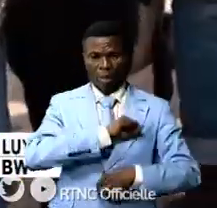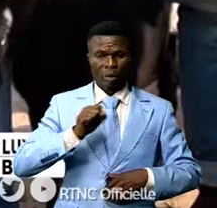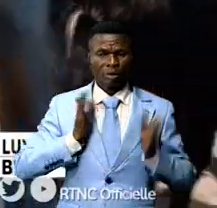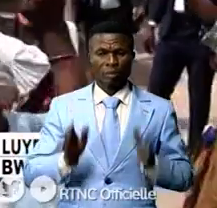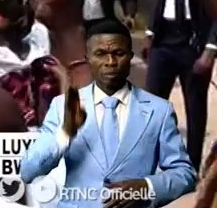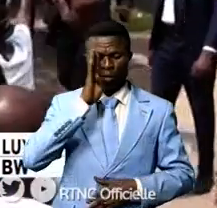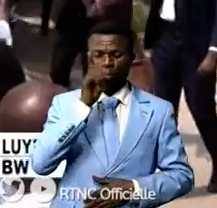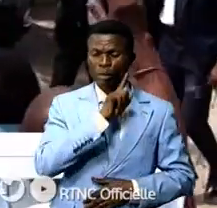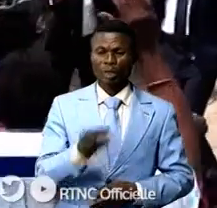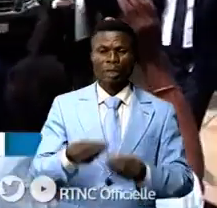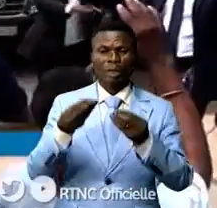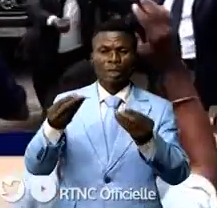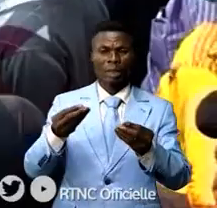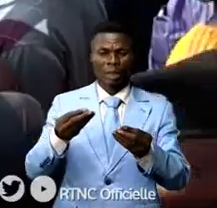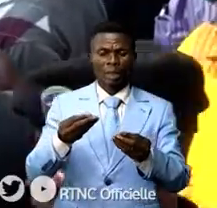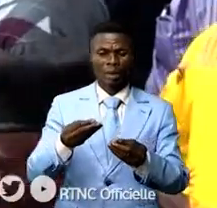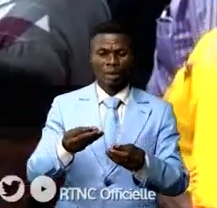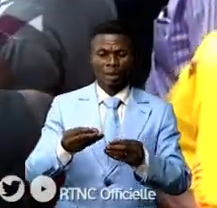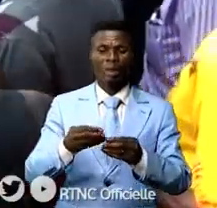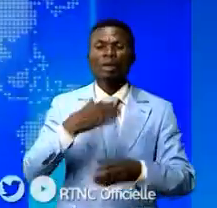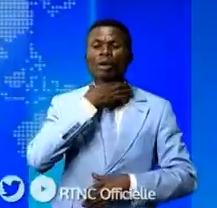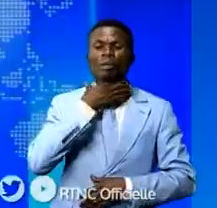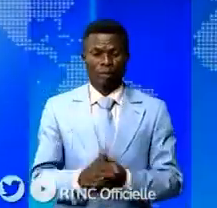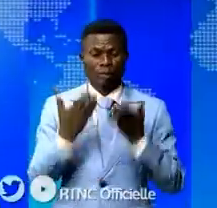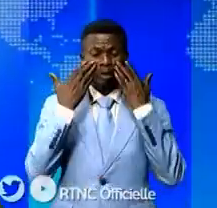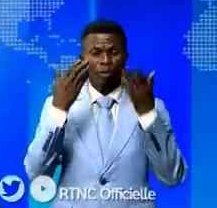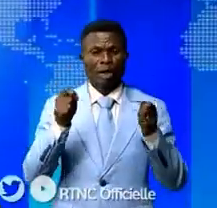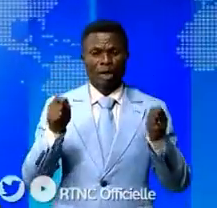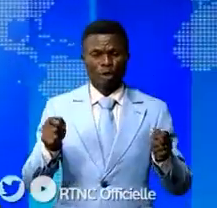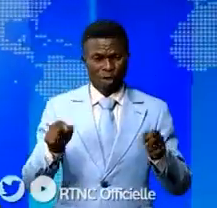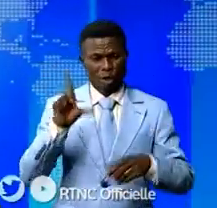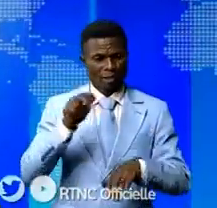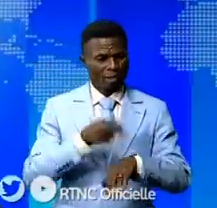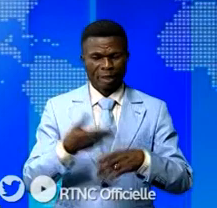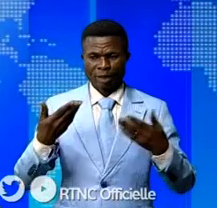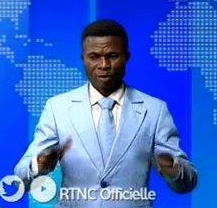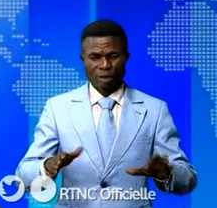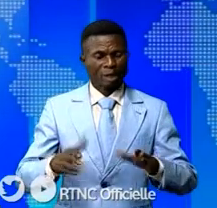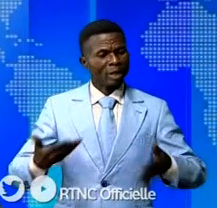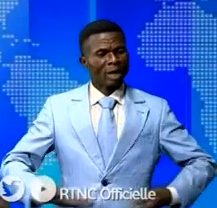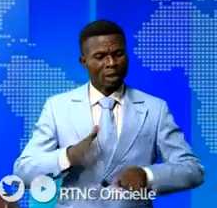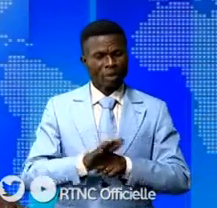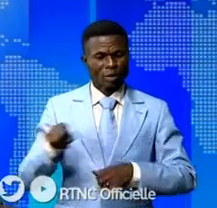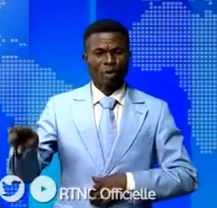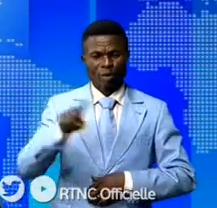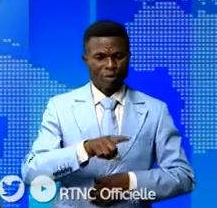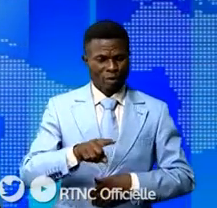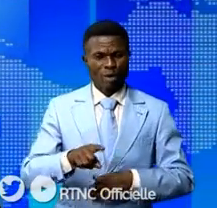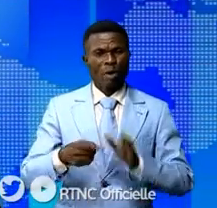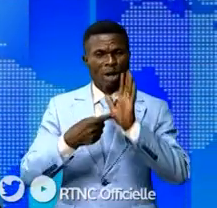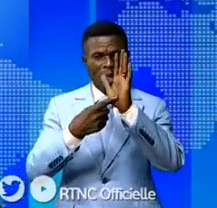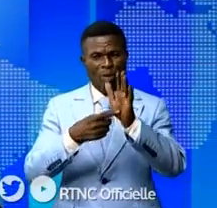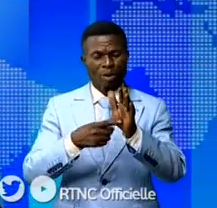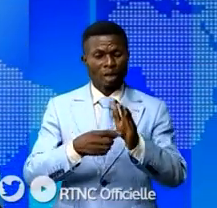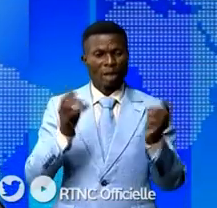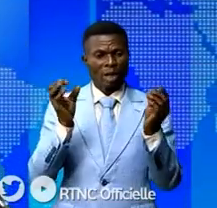Modeste Batulu Kubo un homme très attentif journal mesdames messieurs tout le plaisir était pour moi de vous le présenter je vous